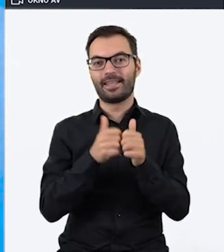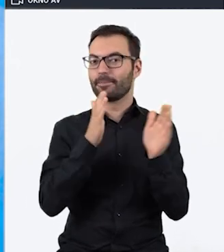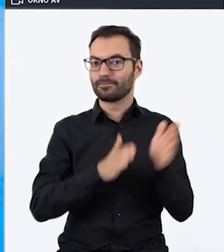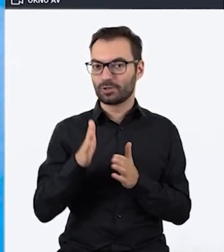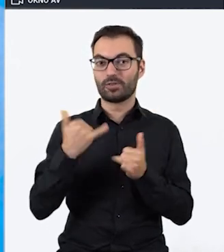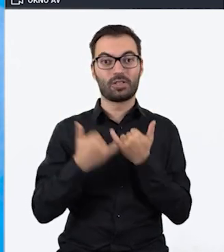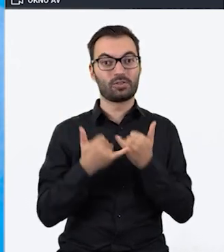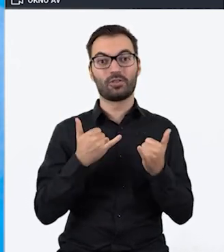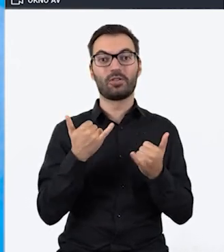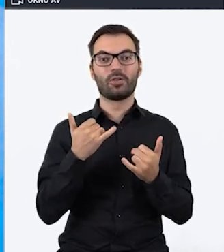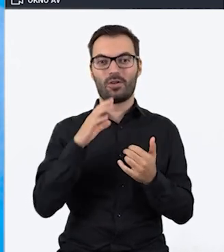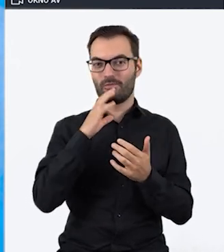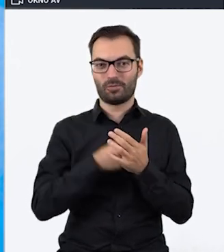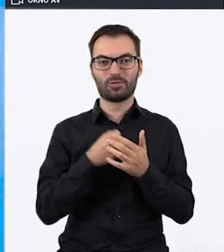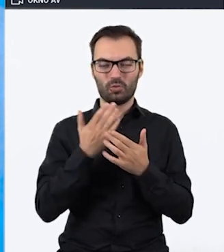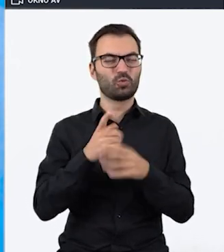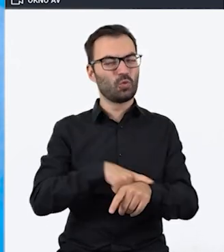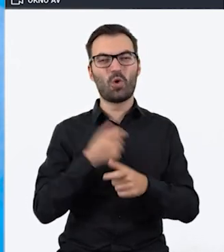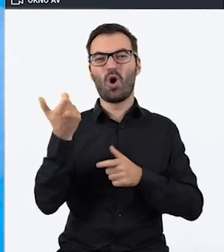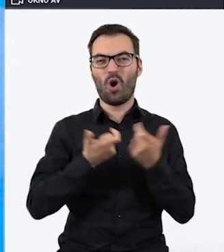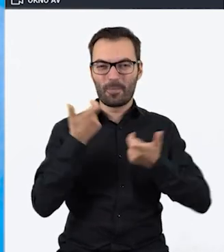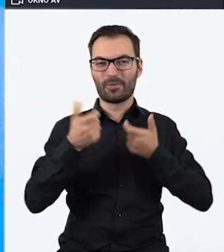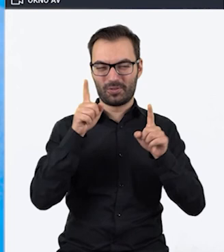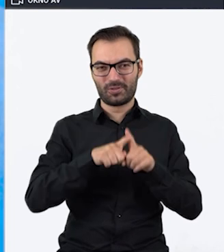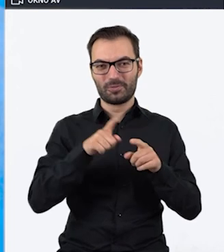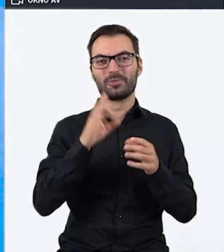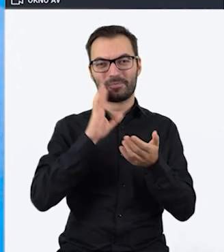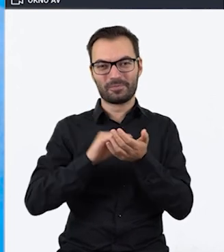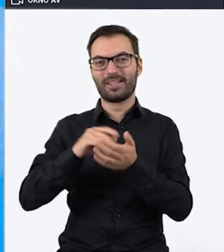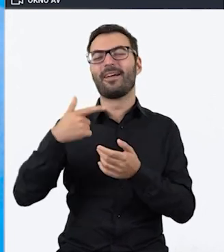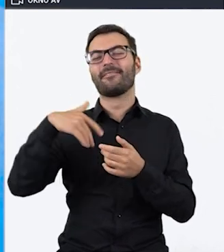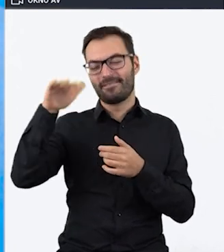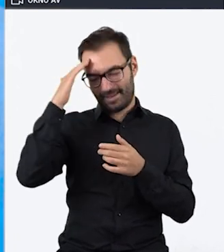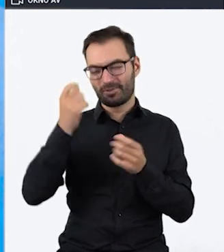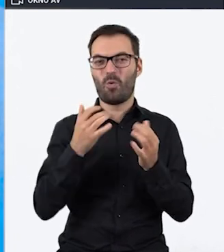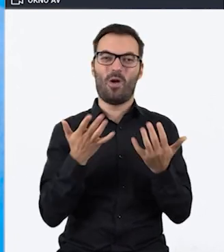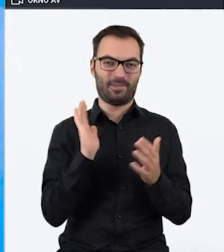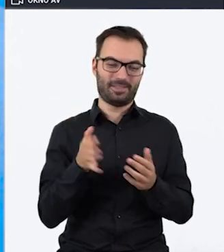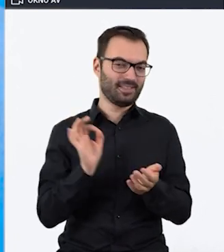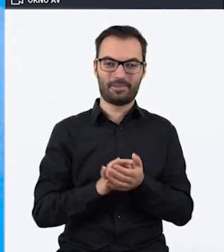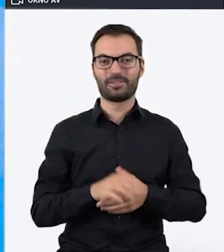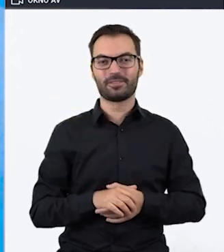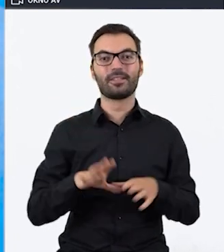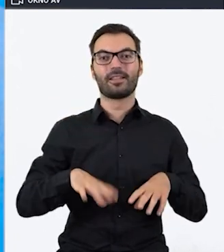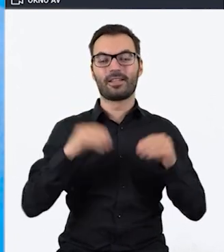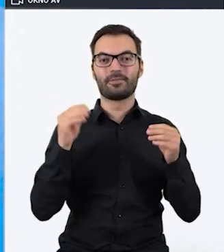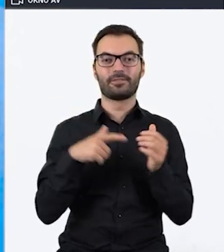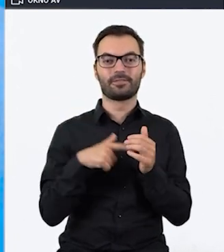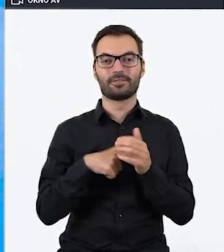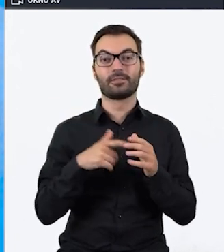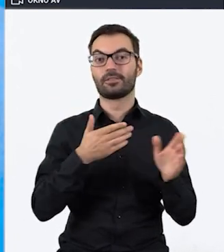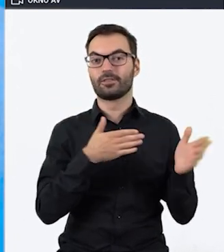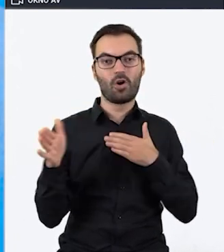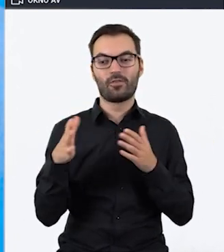Jeżeli już korzystamy z tego dosyć długo i wiemy, gdzie szukać jakieś narzędzia, to wiadomo, że jest łatwiej. Na początek w takim